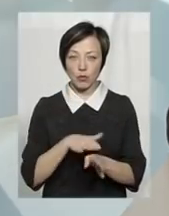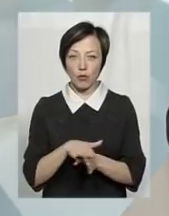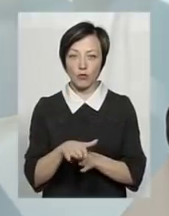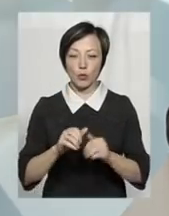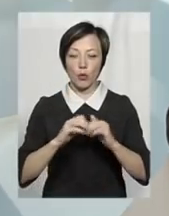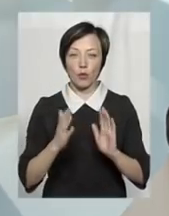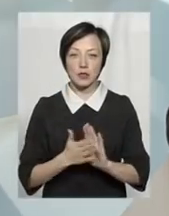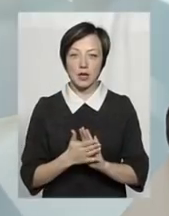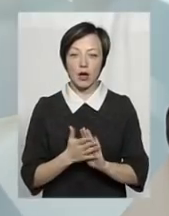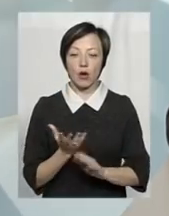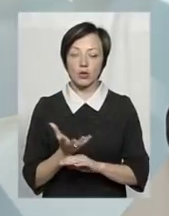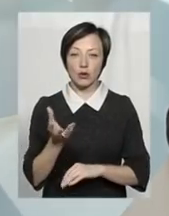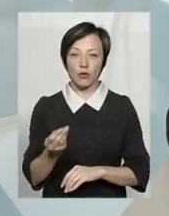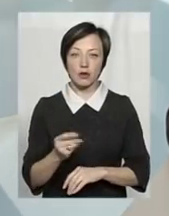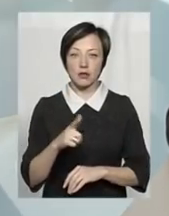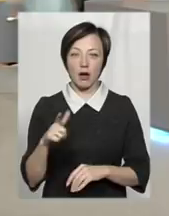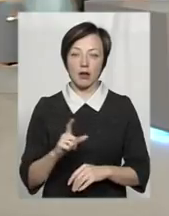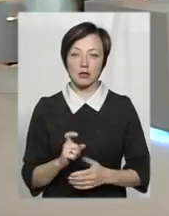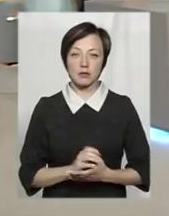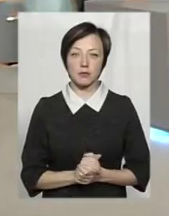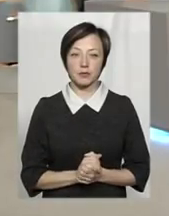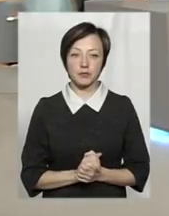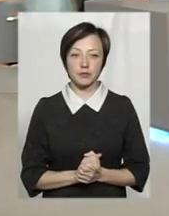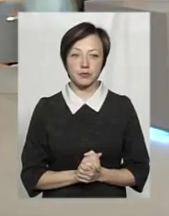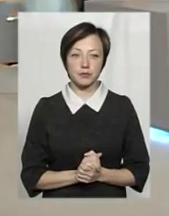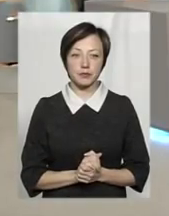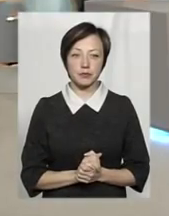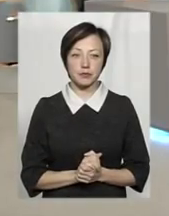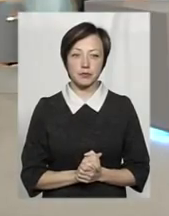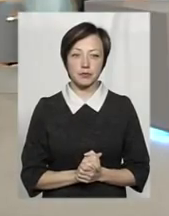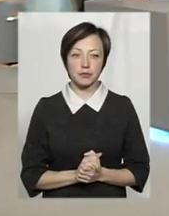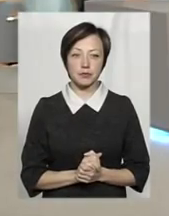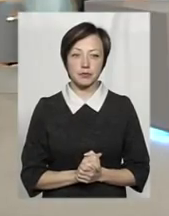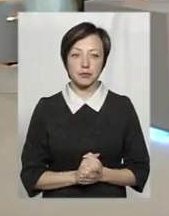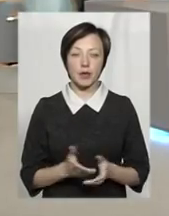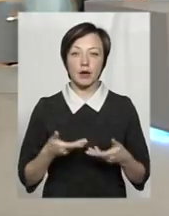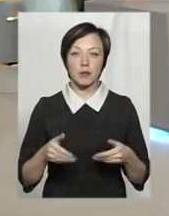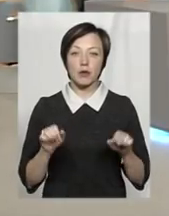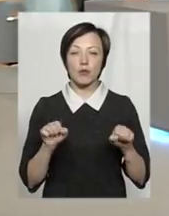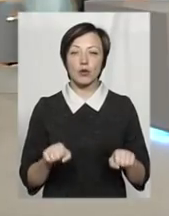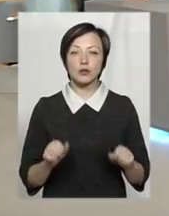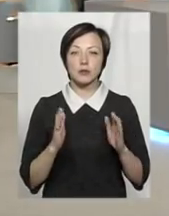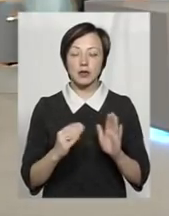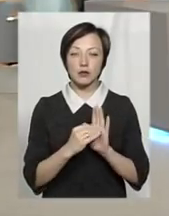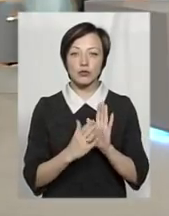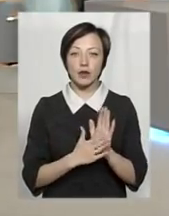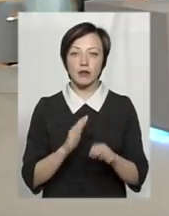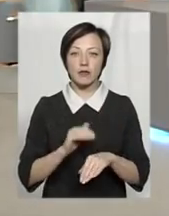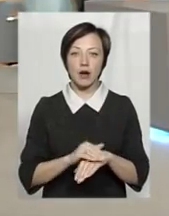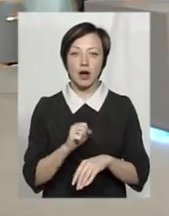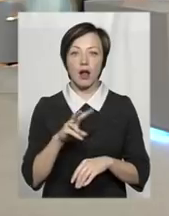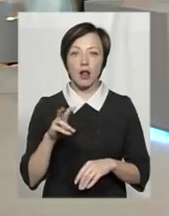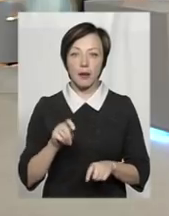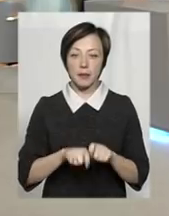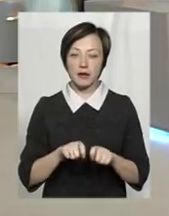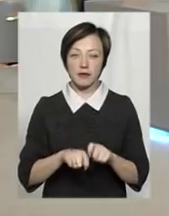обсяці розрахуватися за газ. Ми можемо тільки констатувати факт, але перевірити